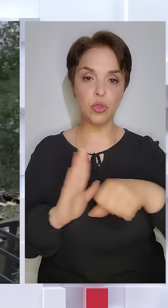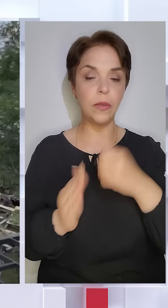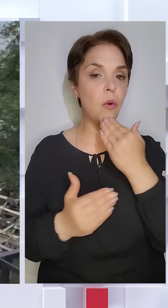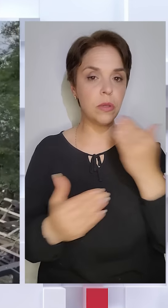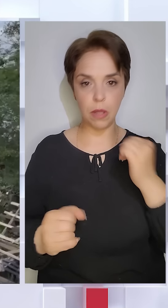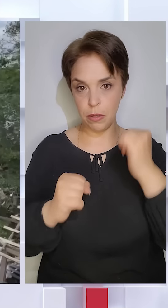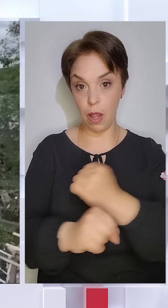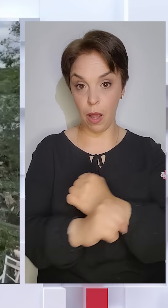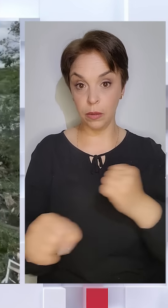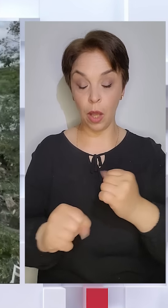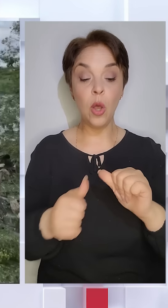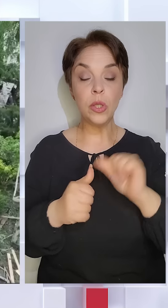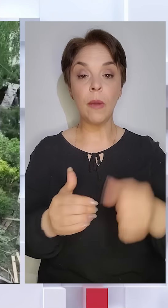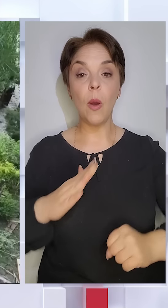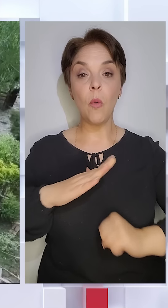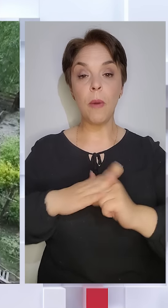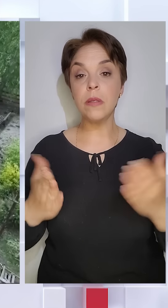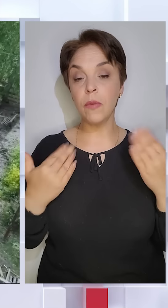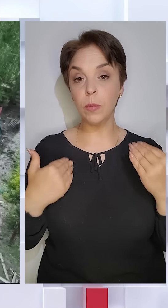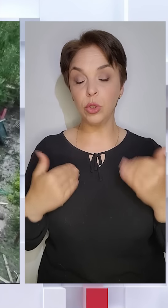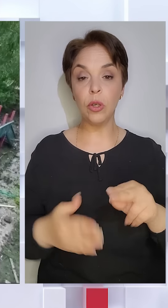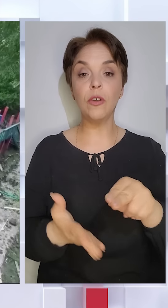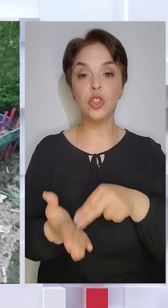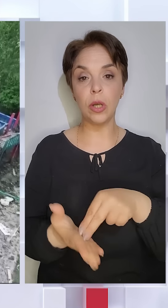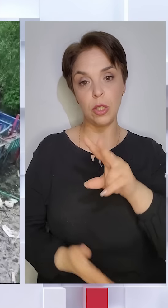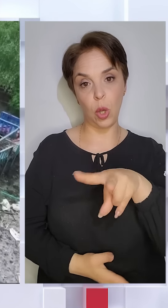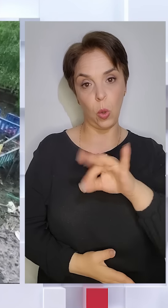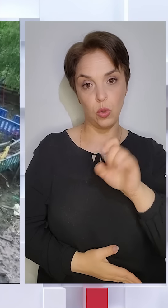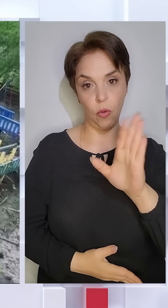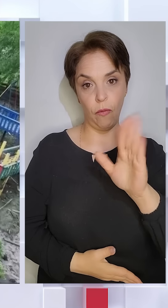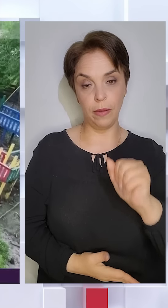останніх атак. Зокрема, по базі відпочинку в Черкаській Лозовій.